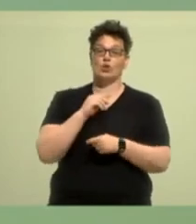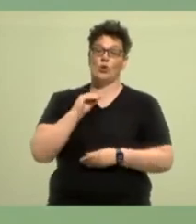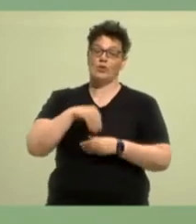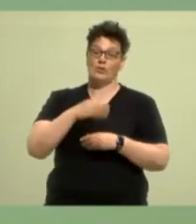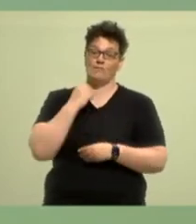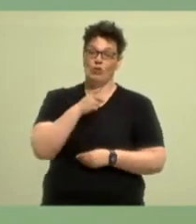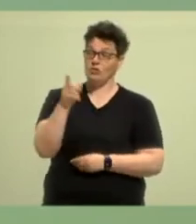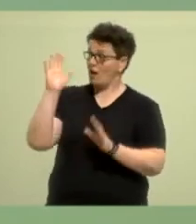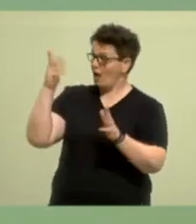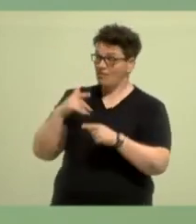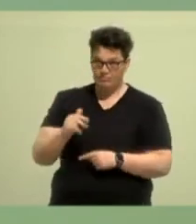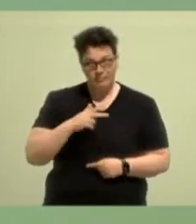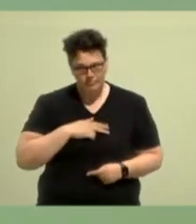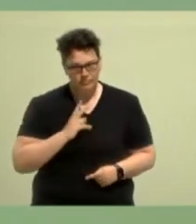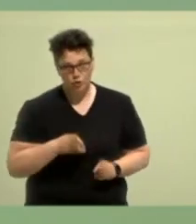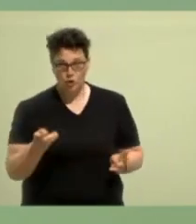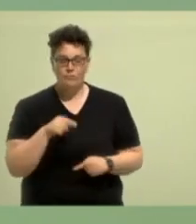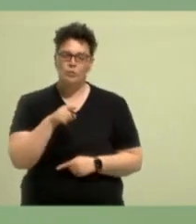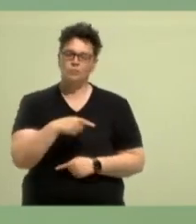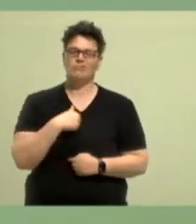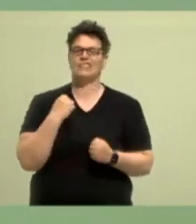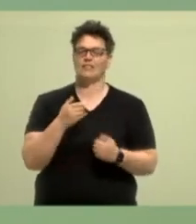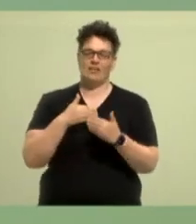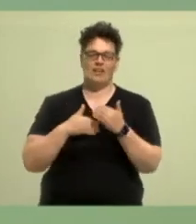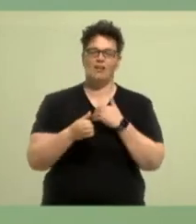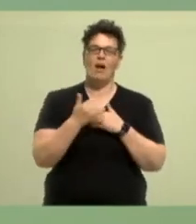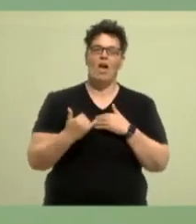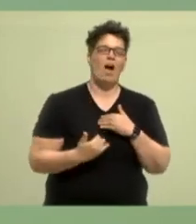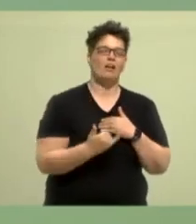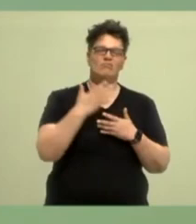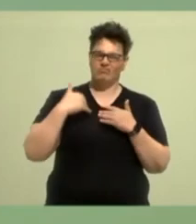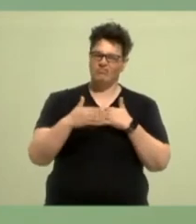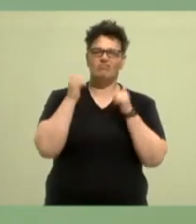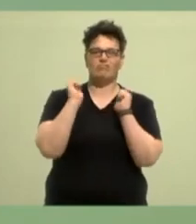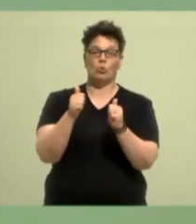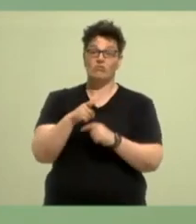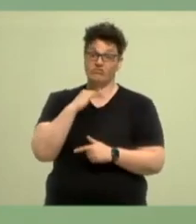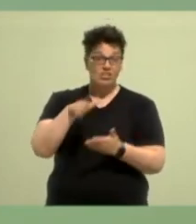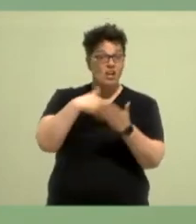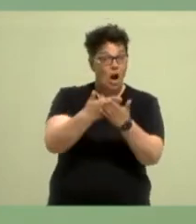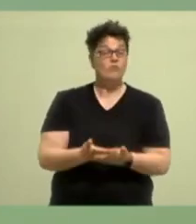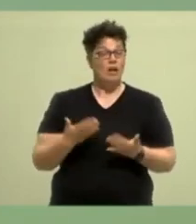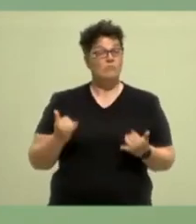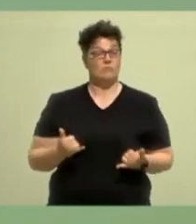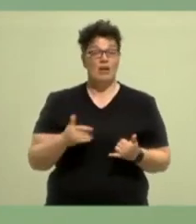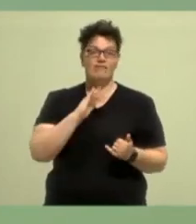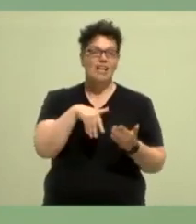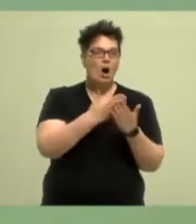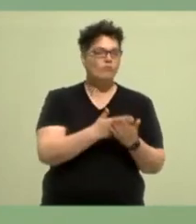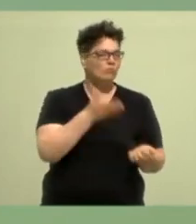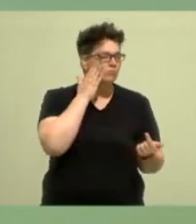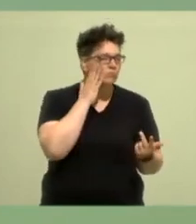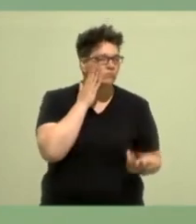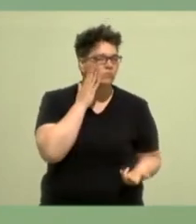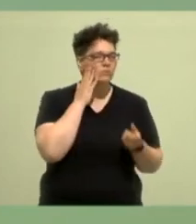Und ich bin überzeugt, die nächsten Jahre, die werden wirklich gut. Und es warten viele Aufgaben auf uns, viele, die wir schon kennen, wahrscheinlich